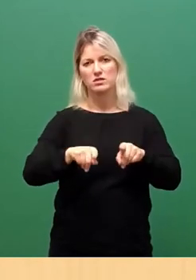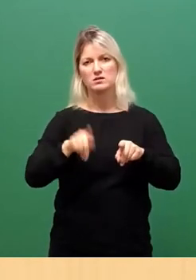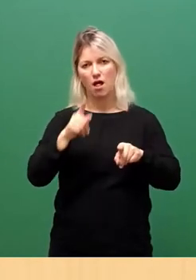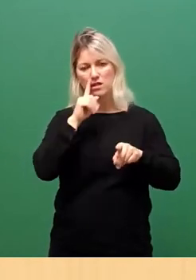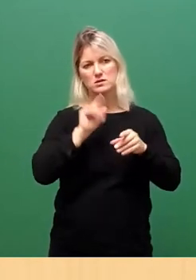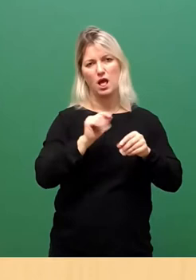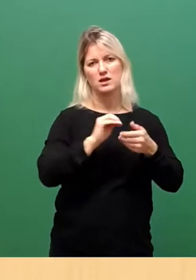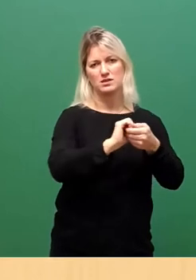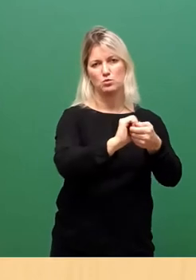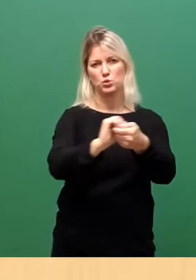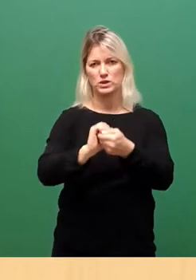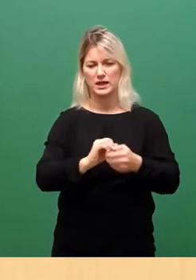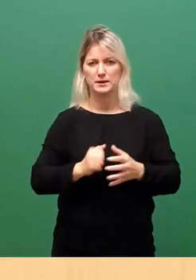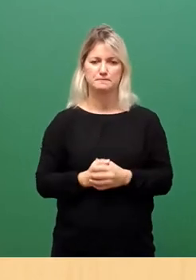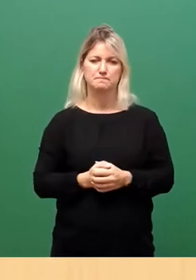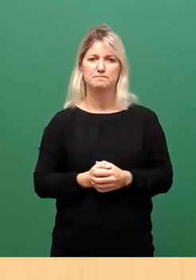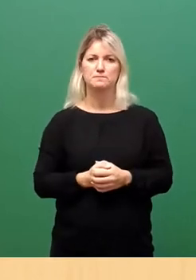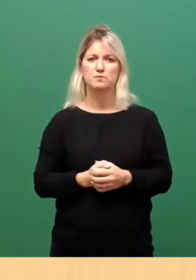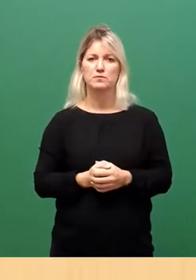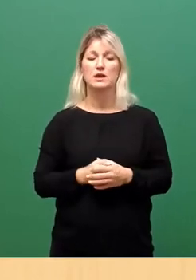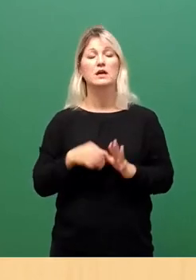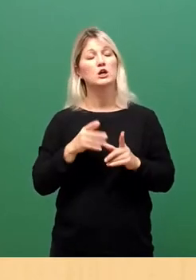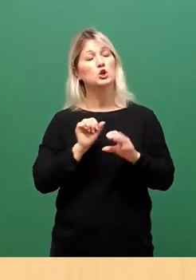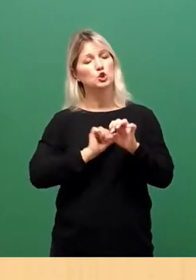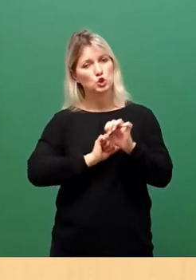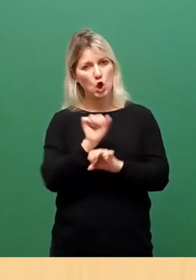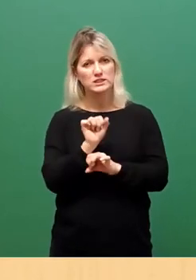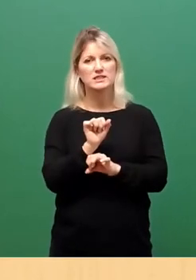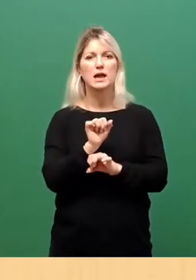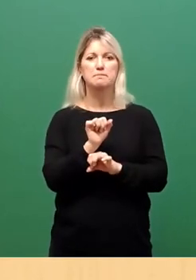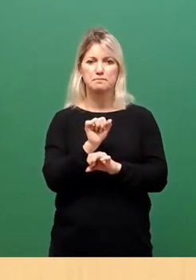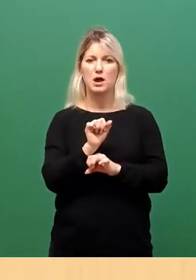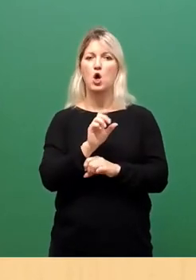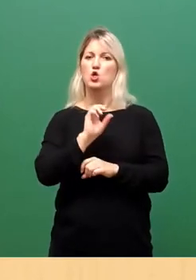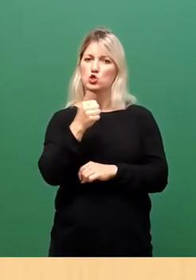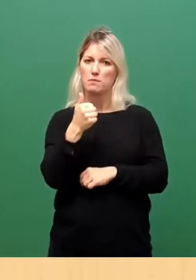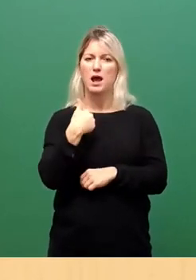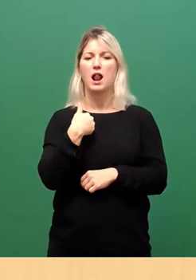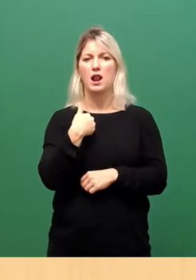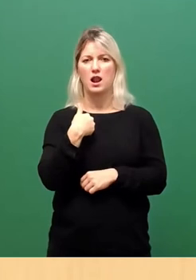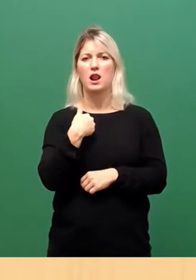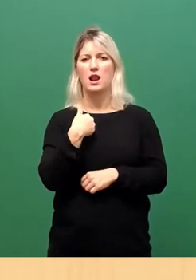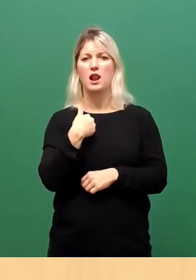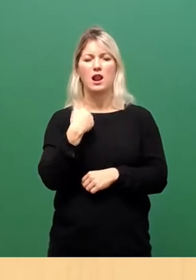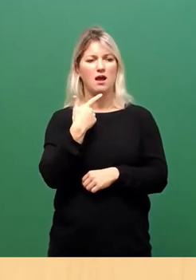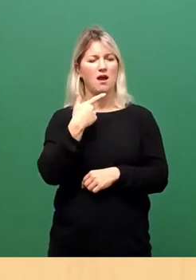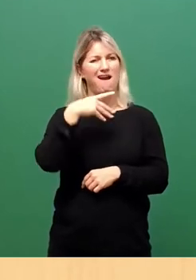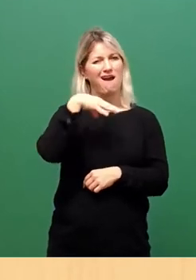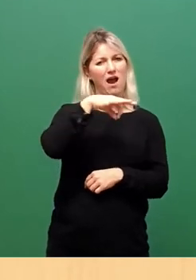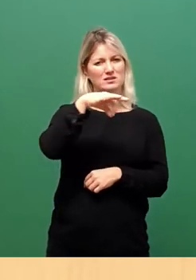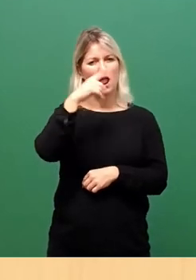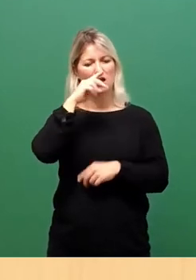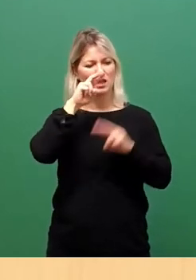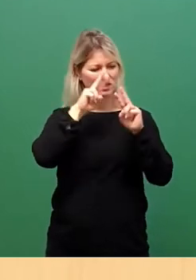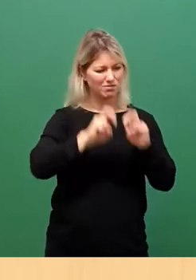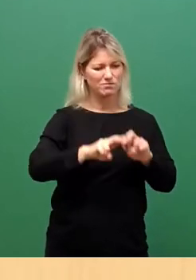mich trotzdem noch mal intensiver in alle Einzelheiten vertieft, bin aber gerade auch durch die